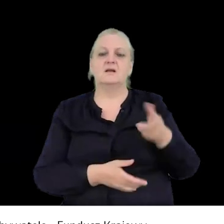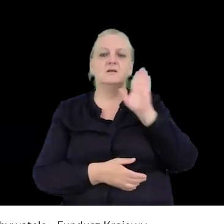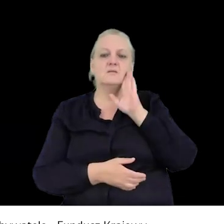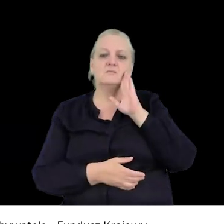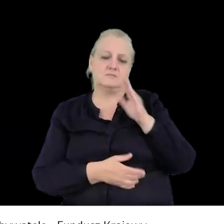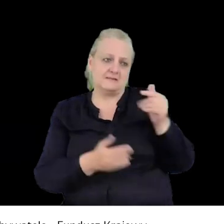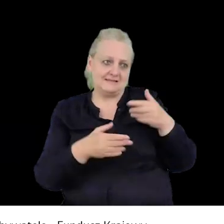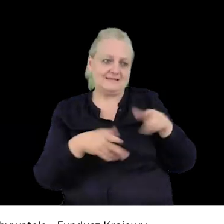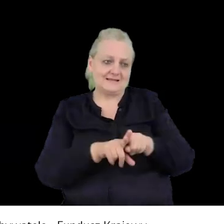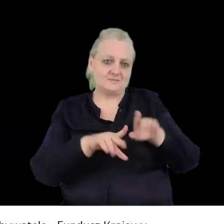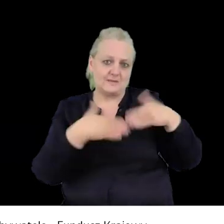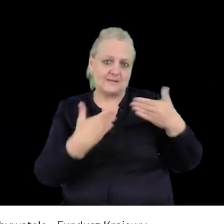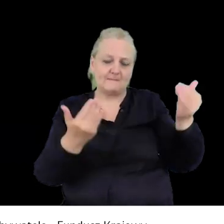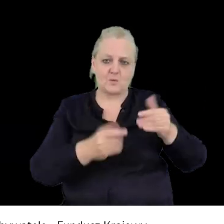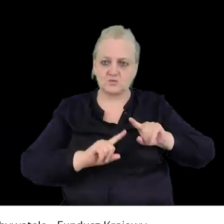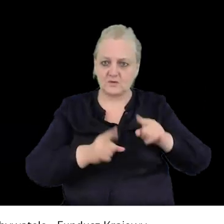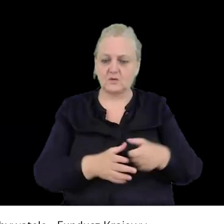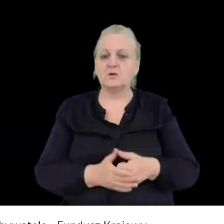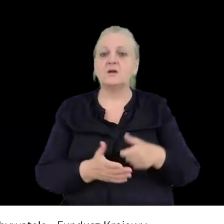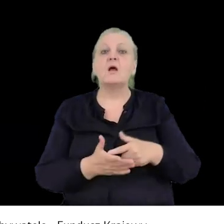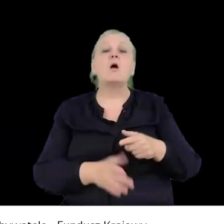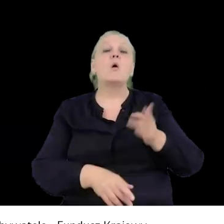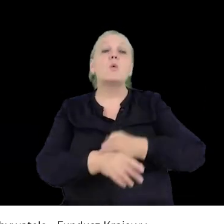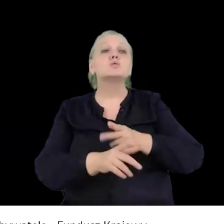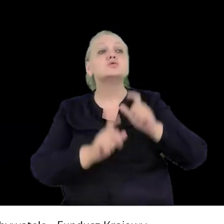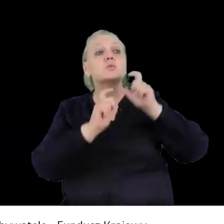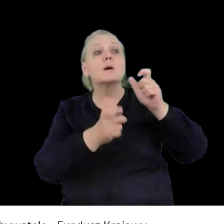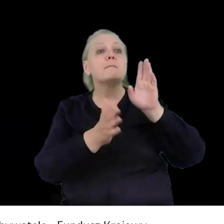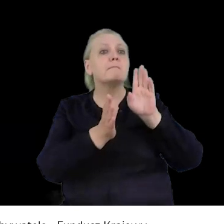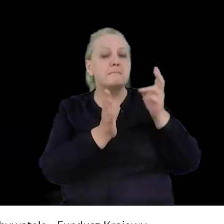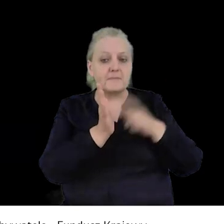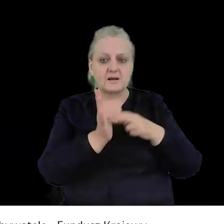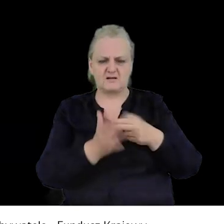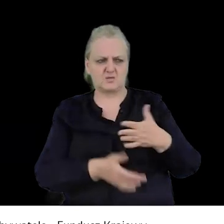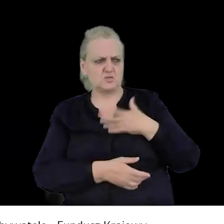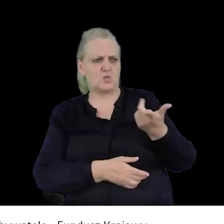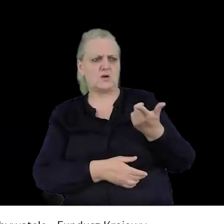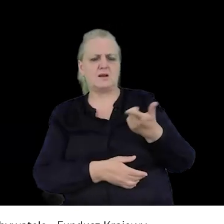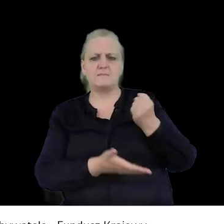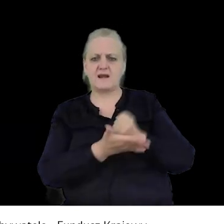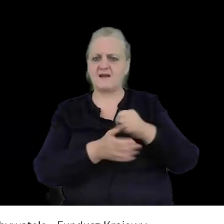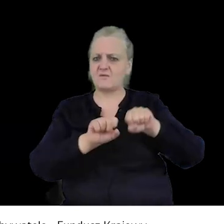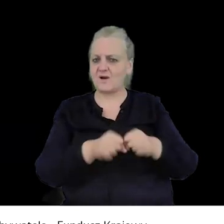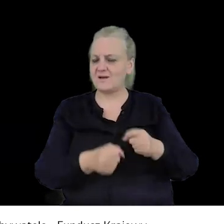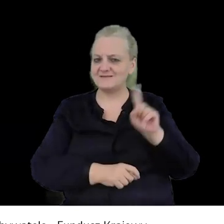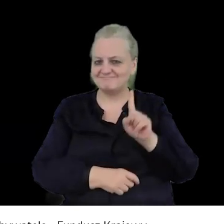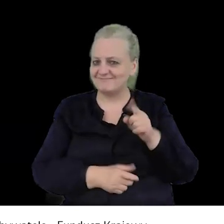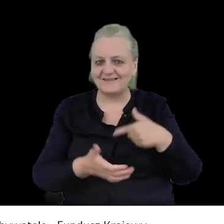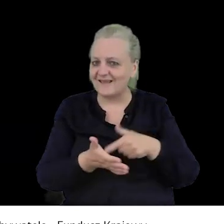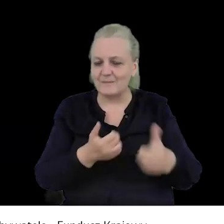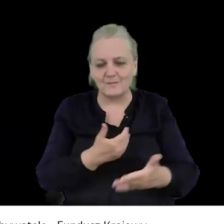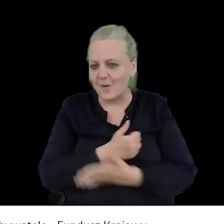organizowania. I że brak urzędowego zgłoszenia zgromadzenia nie stanowi podstawy do uznania go za nielegalne. To ostatnie zdanie też jest